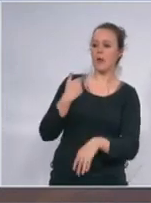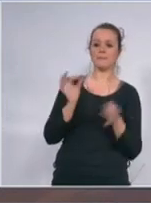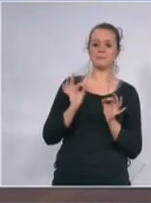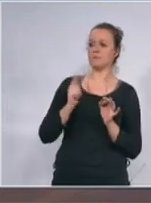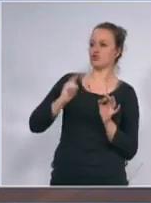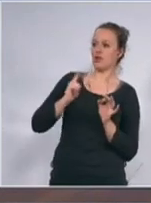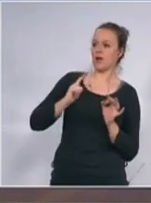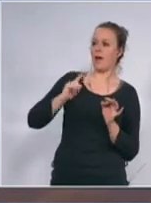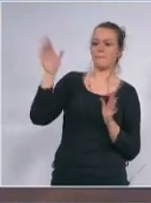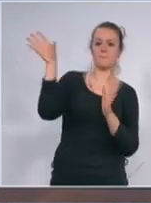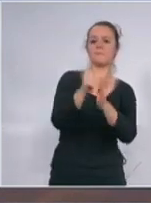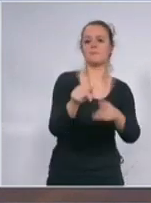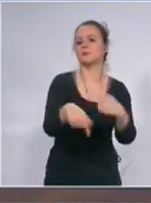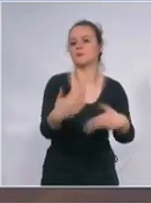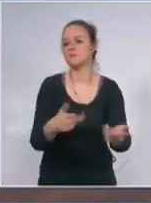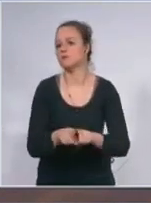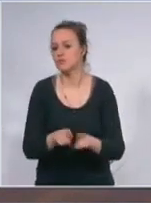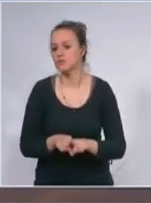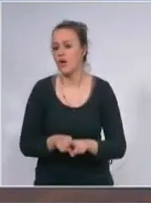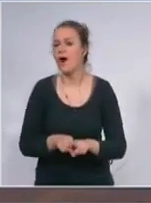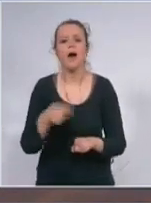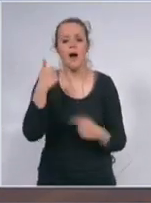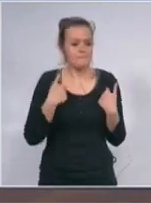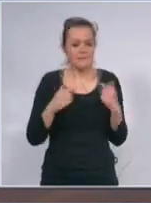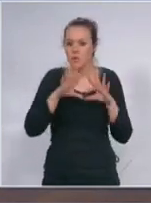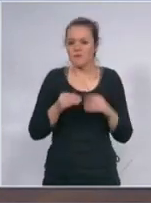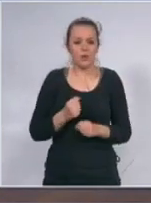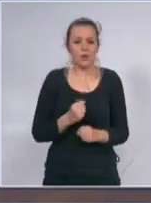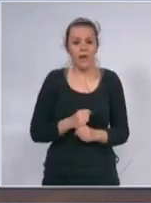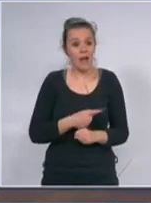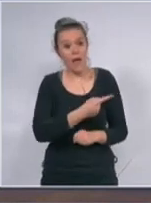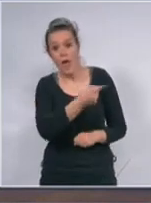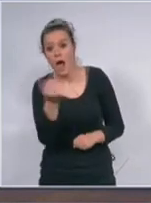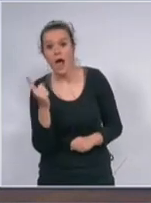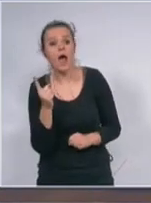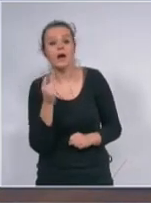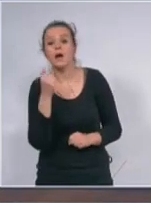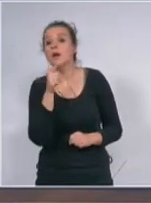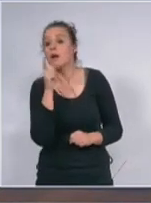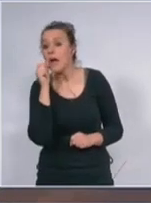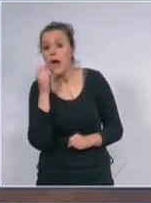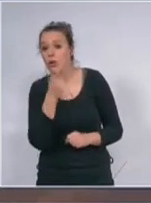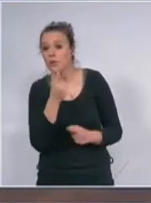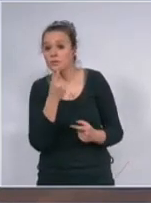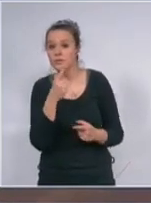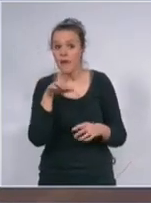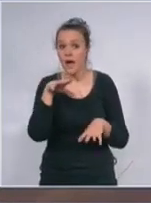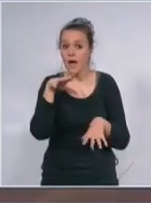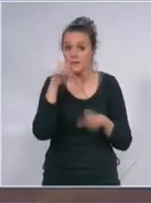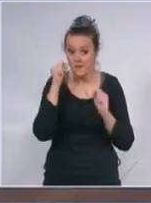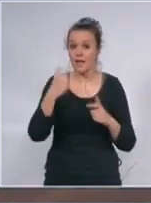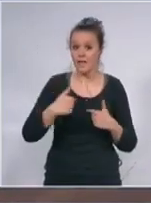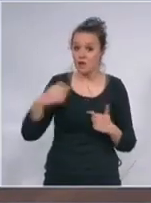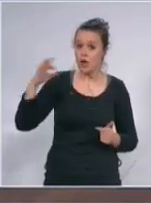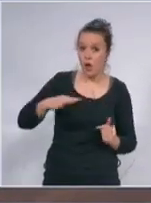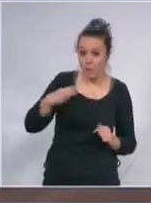ono što mi možemo dobro sve ostaje na narodu da li će ljudi razumeti da je naš posao i da je naš obaveza da izbignemo italijanske scenarije